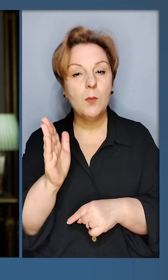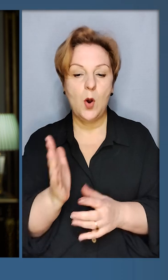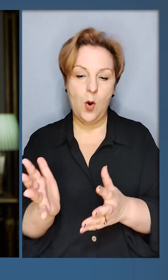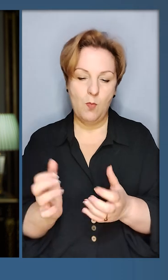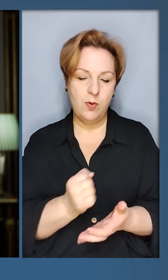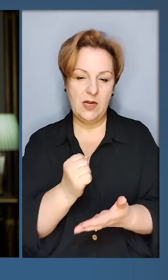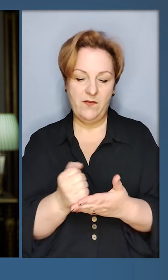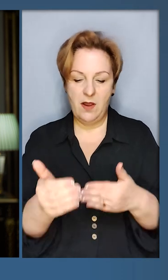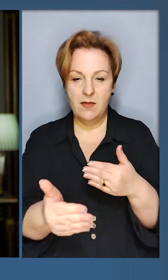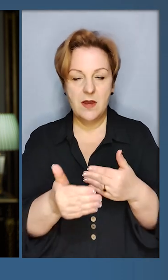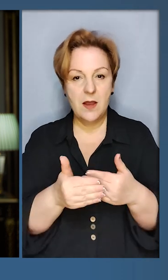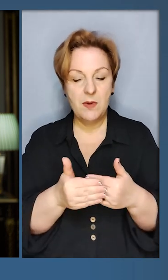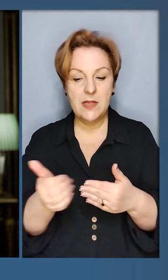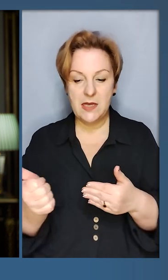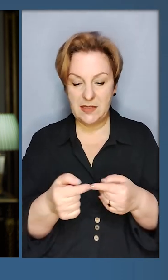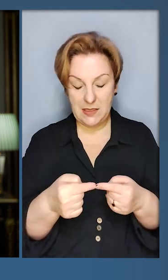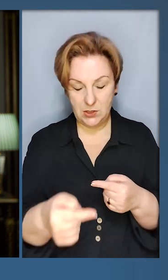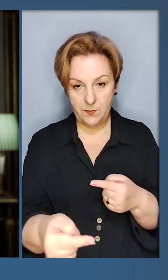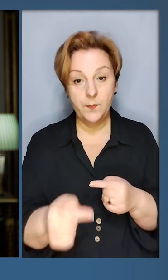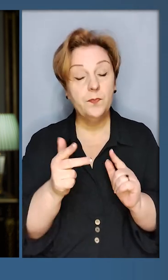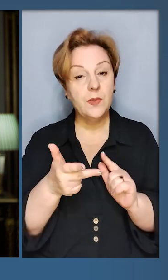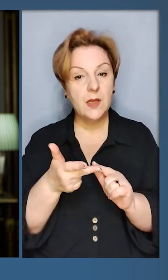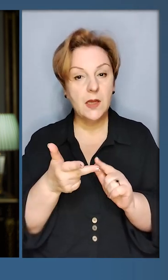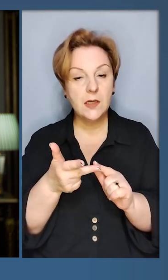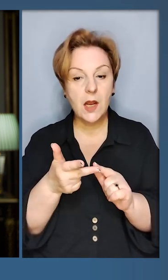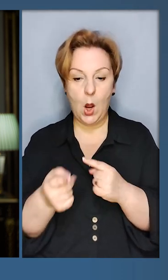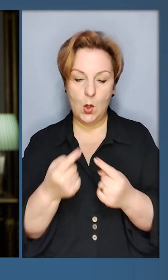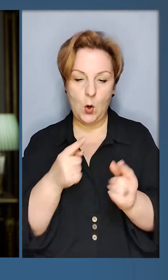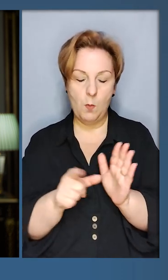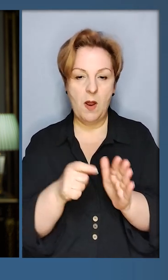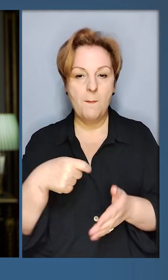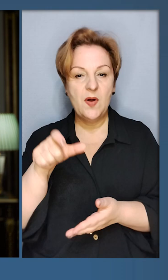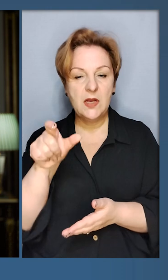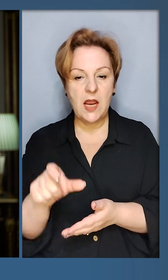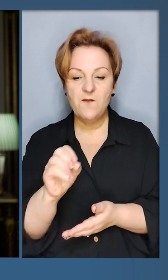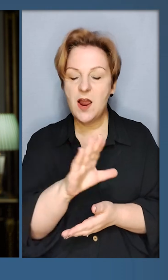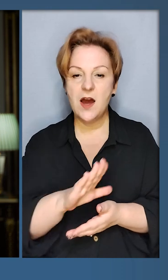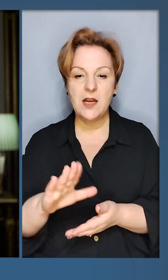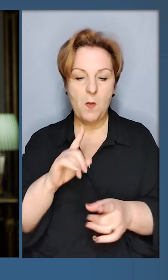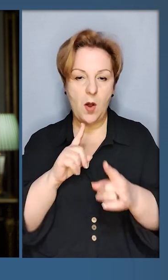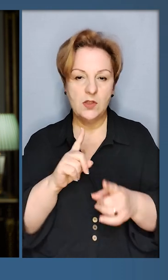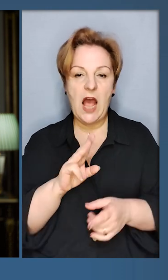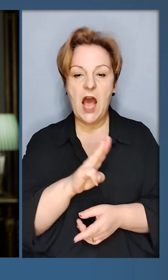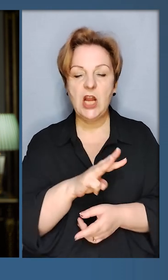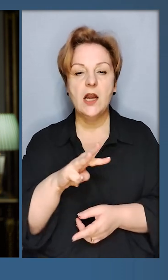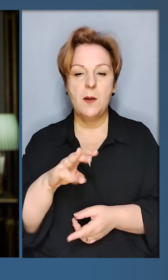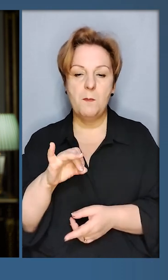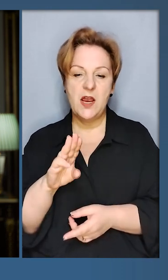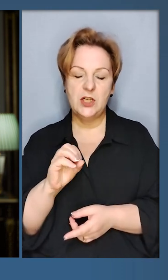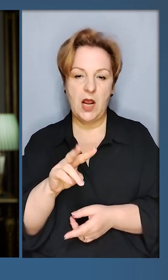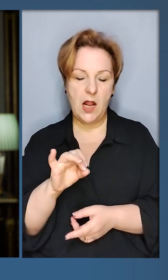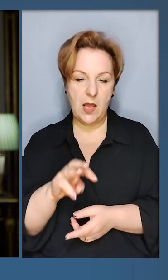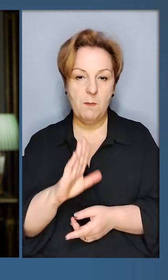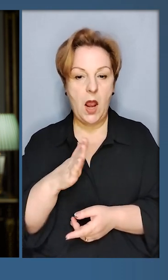прийняті вже найближчими тижнями. Третє. Розмова з президентом Європейської Ради Шарлем Мишелем.